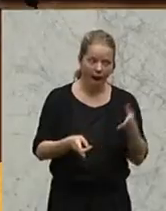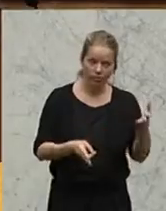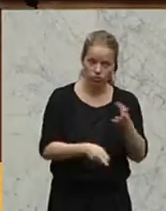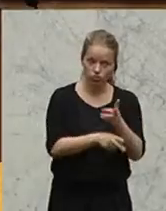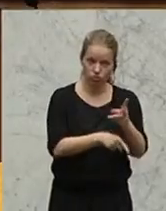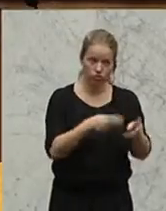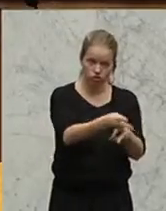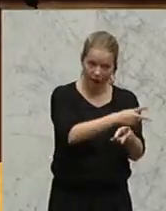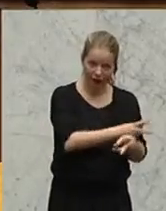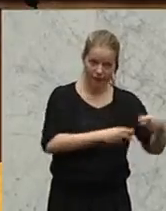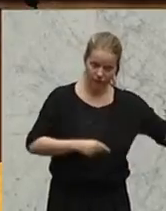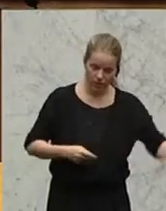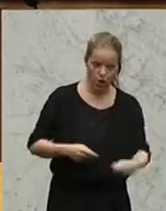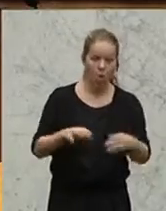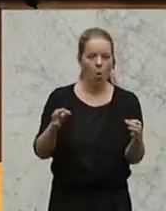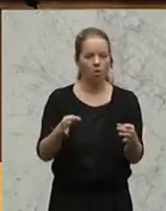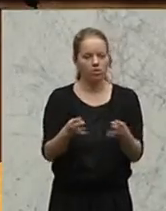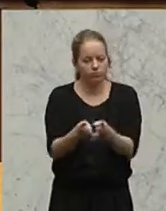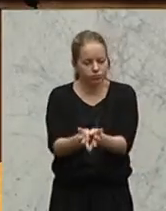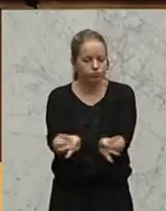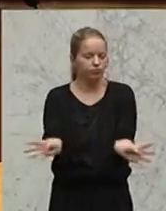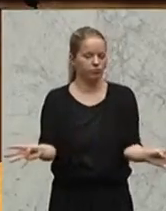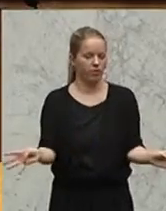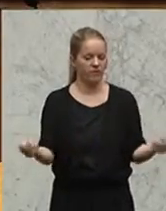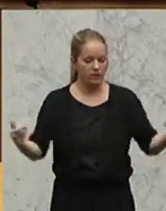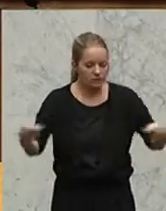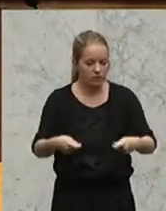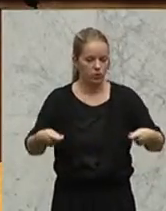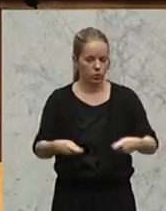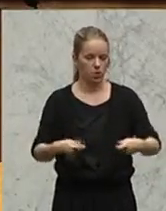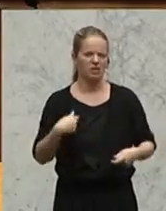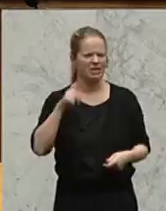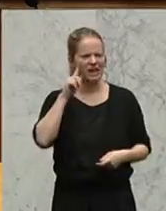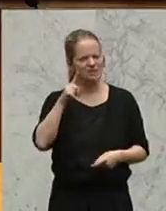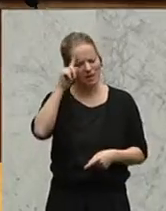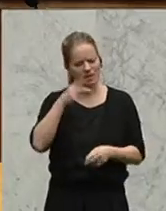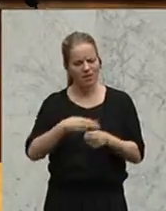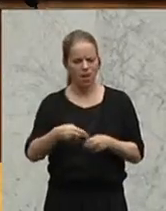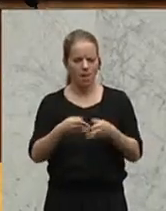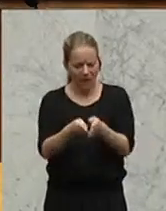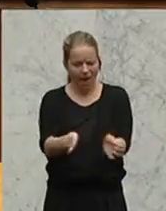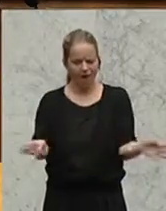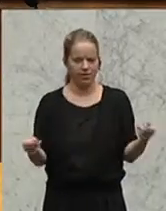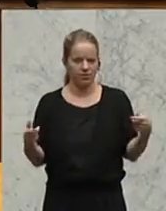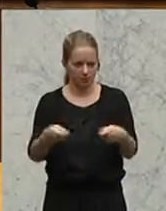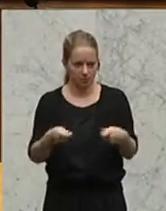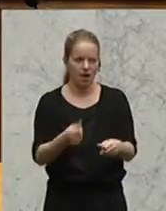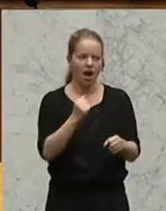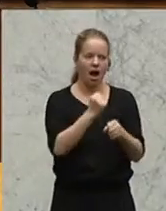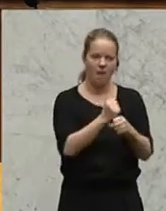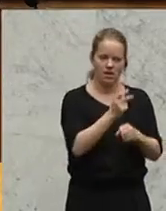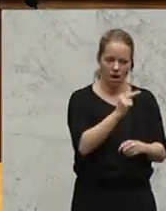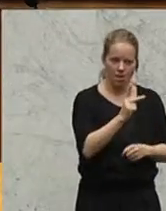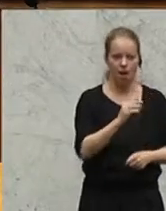oder wollen wir hier eine breitere Finanzierung? Ich glaube, aus meiner Sicht wäre es sinnvoll, hier wieder zu versuchen, eine breitere Finanzierung zu erreichen. Arbeiterkammer und ÖGB